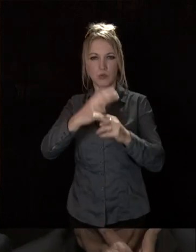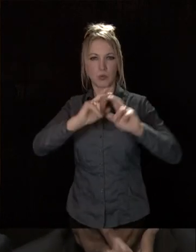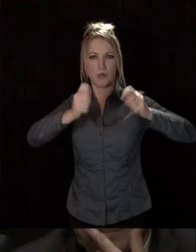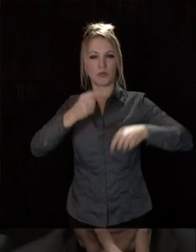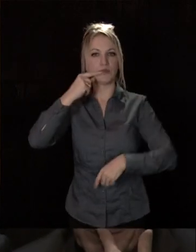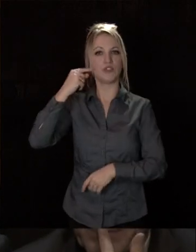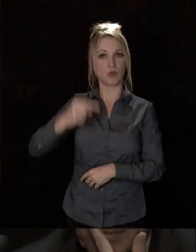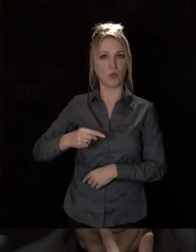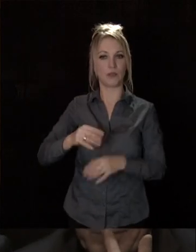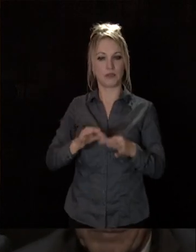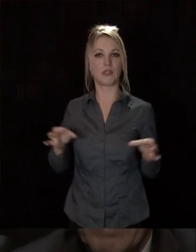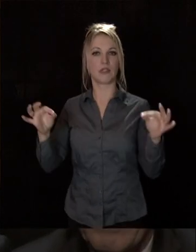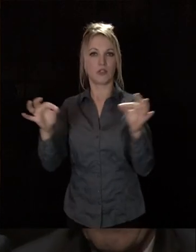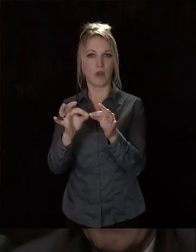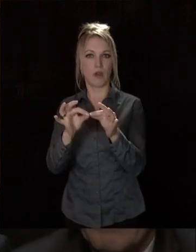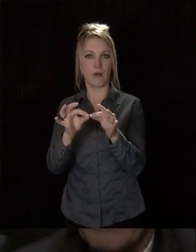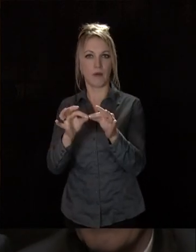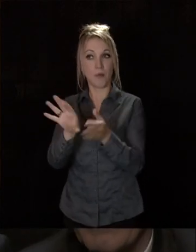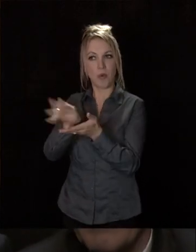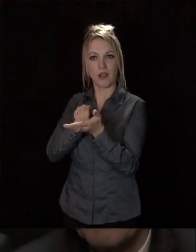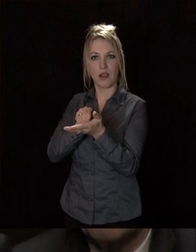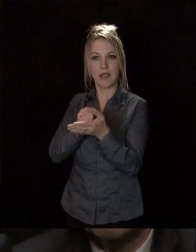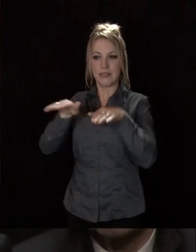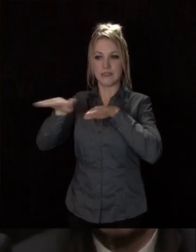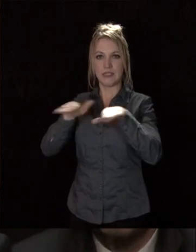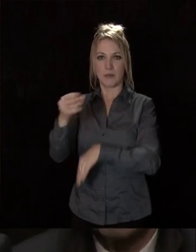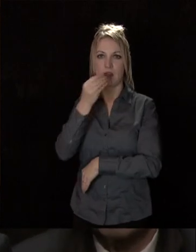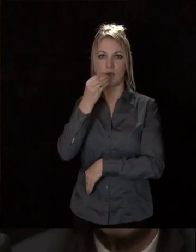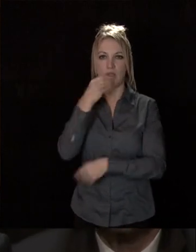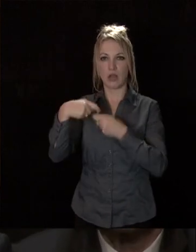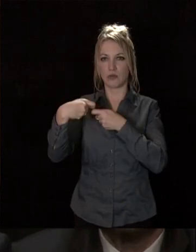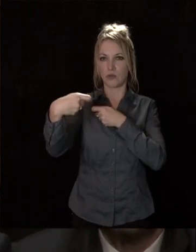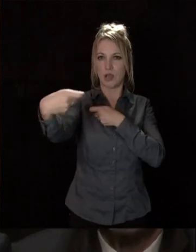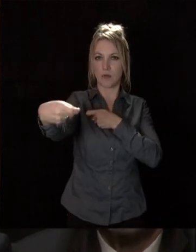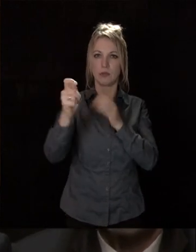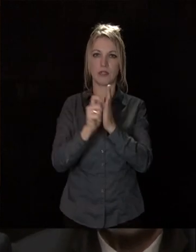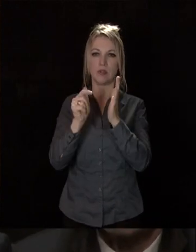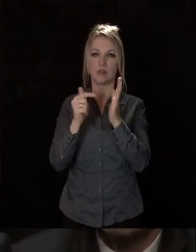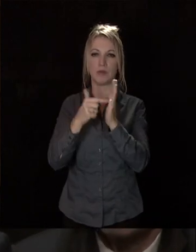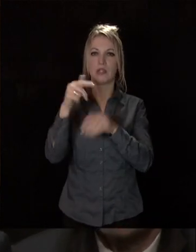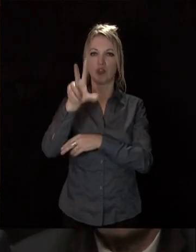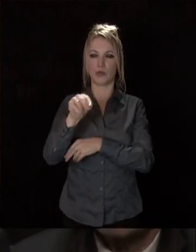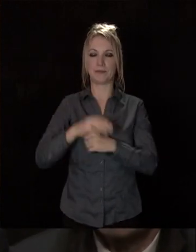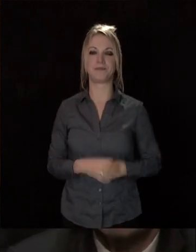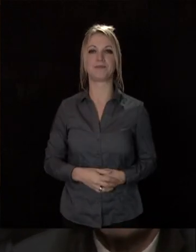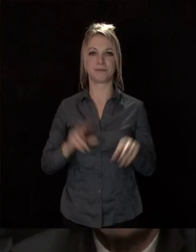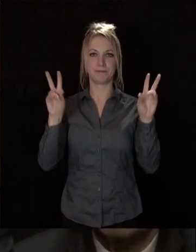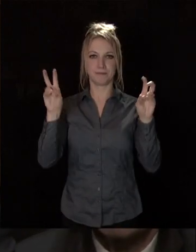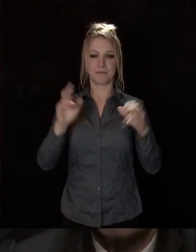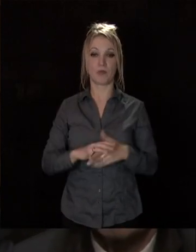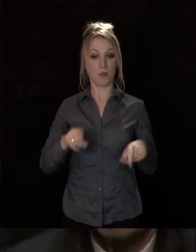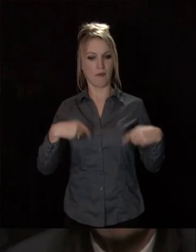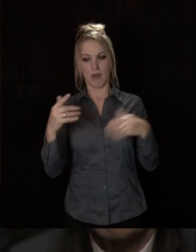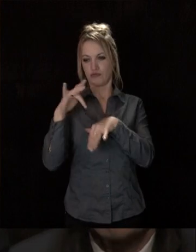Dijon, territoire modèle du système alimentaire durable de 2030. Je suis allé à